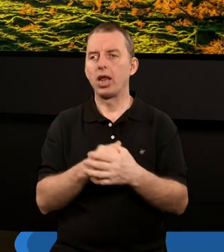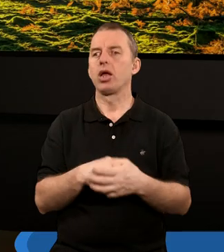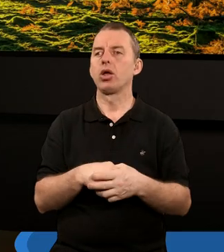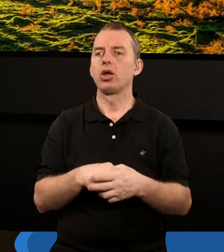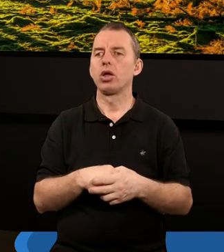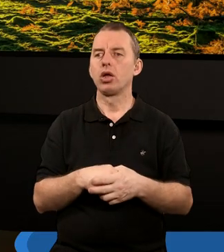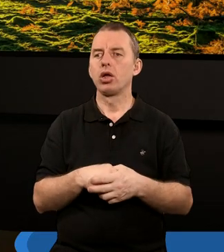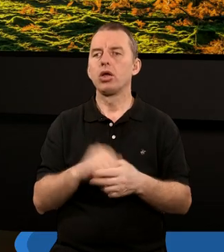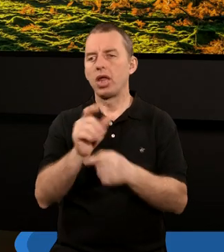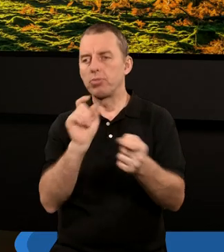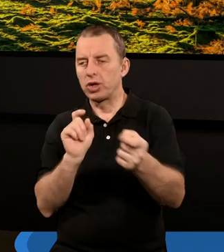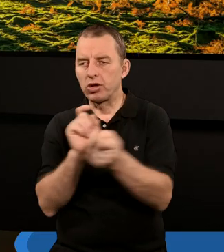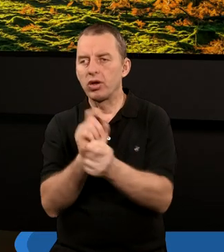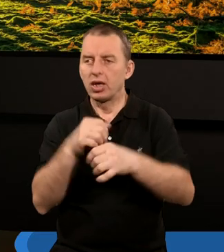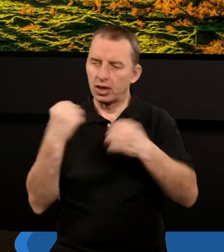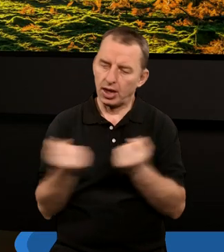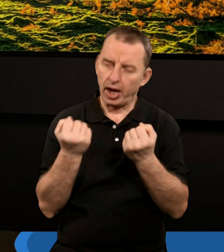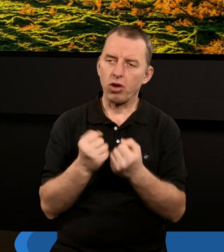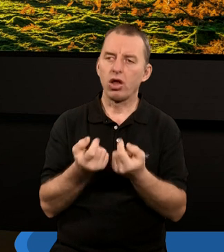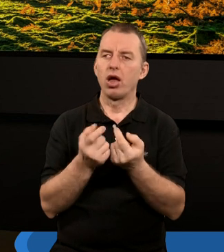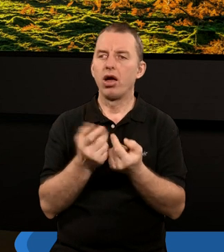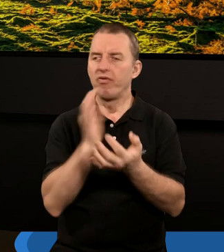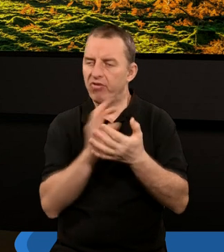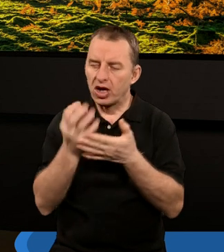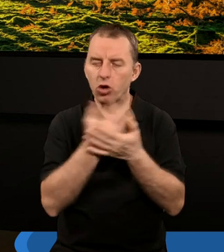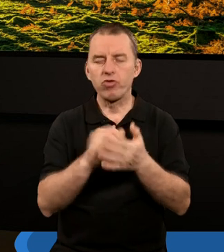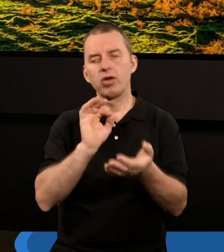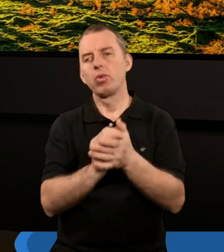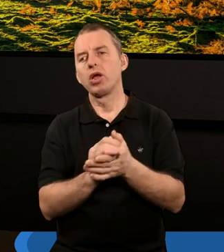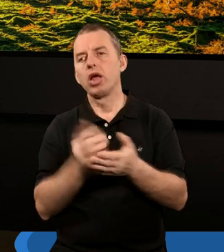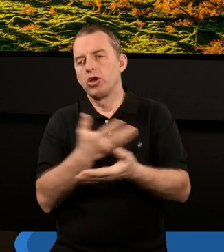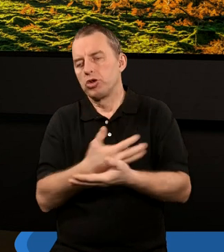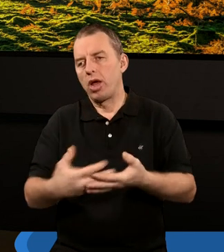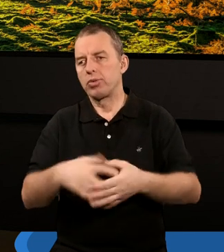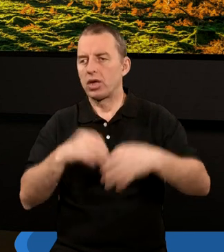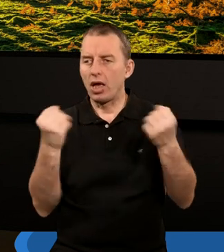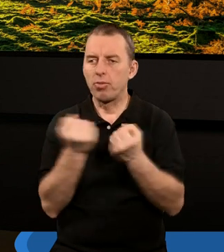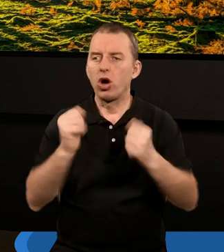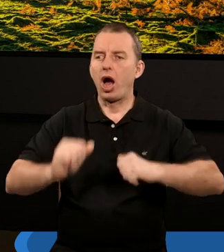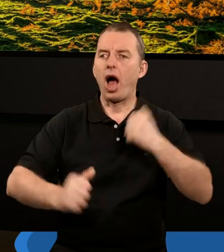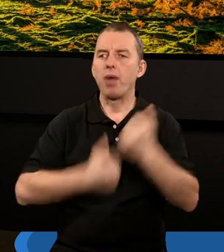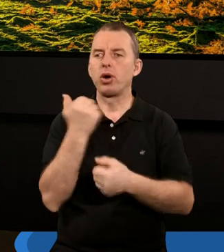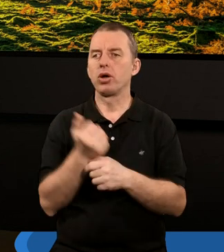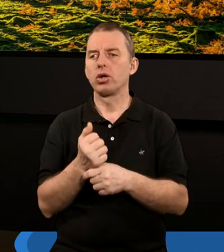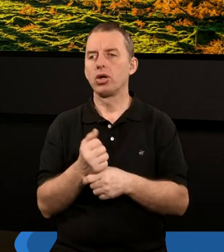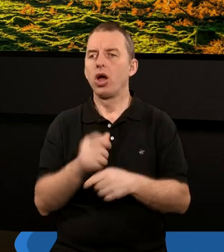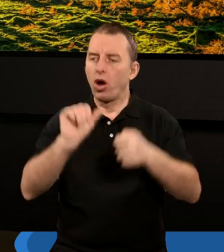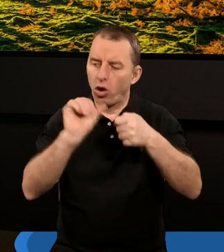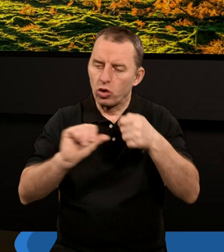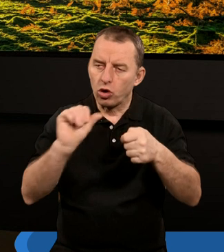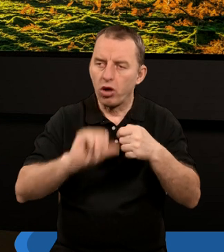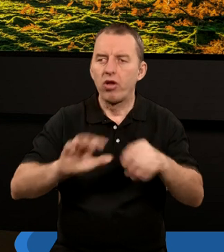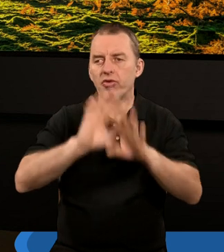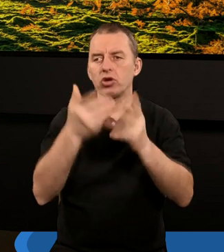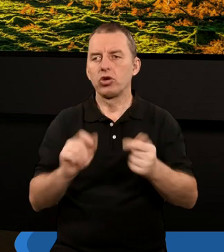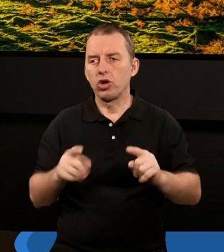Boży Przeciwnik zawsze starał się wykorzystywać pewne jakieś ziemskie moce, żeby kontrolować to, co